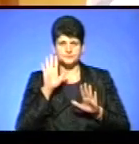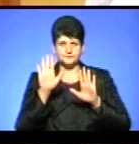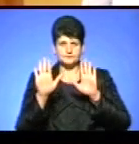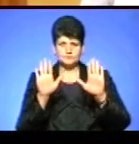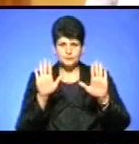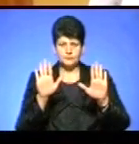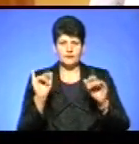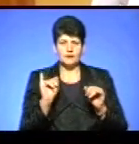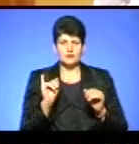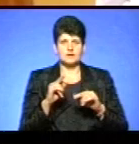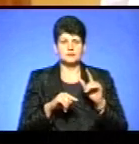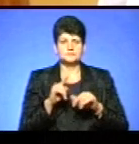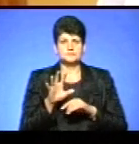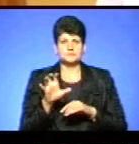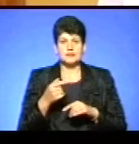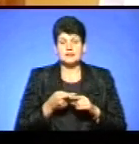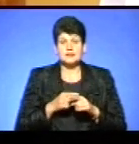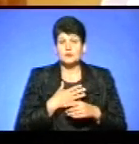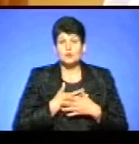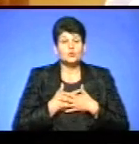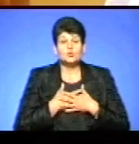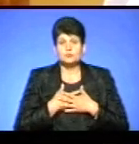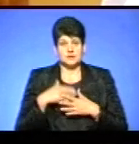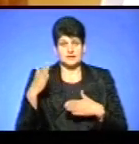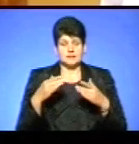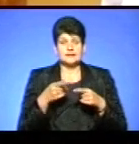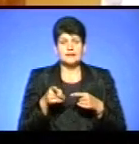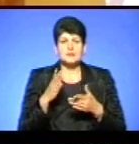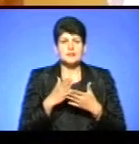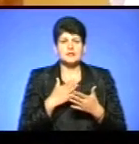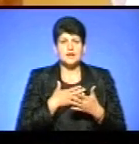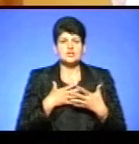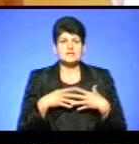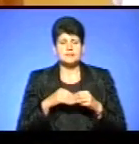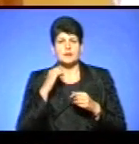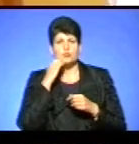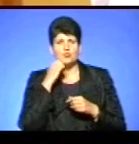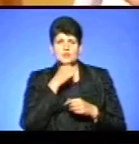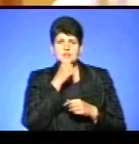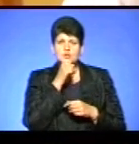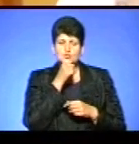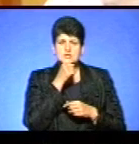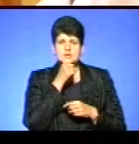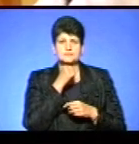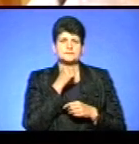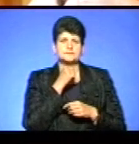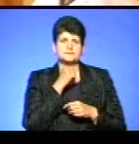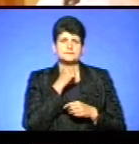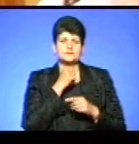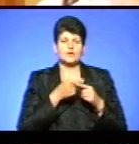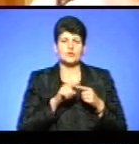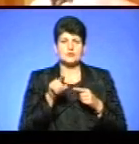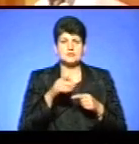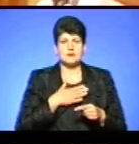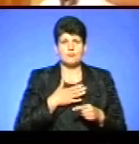Це моя улюблена стіна. Там є наші сім'ї, бабусі, дідусі. Оце